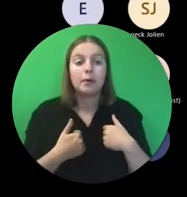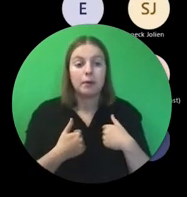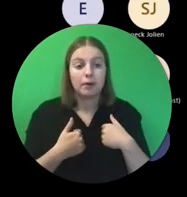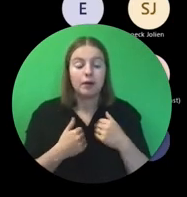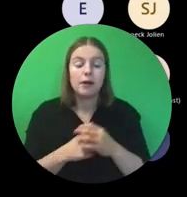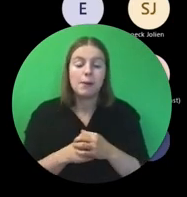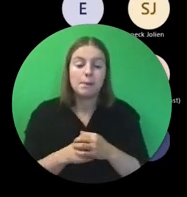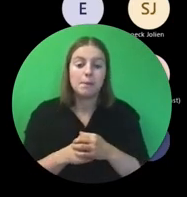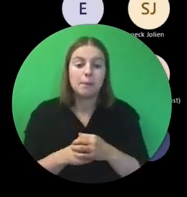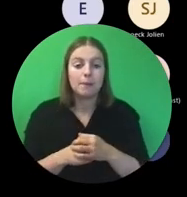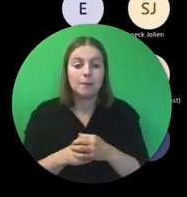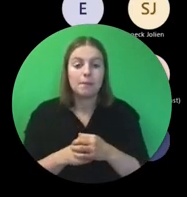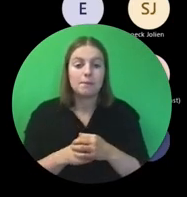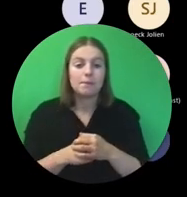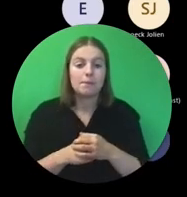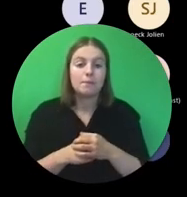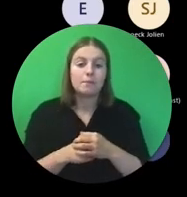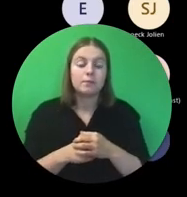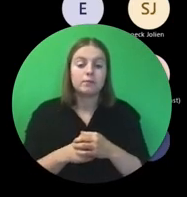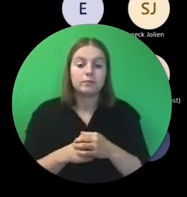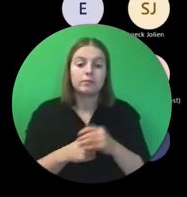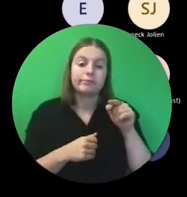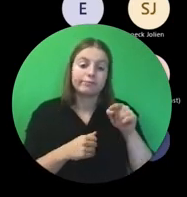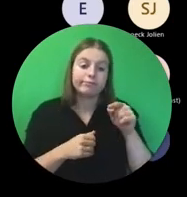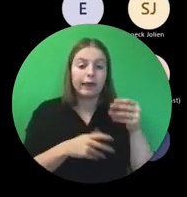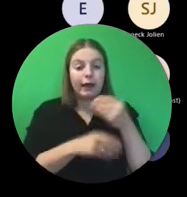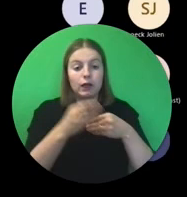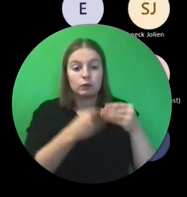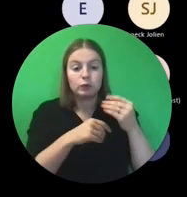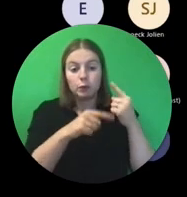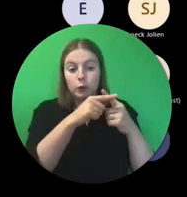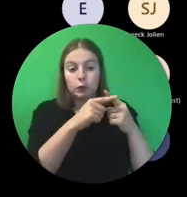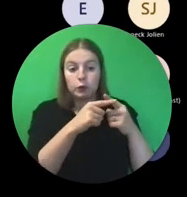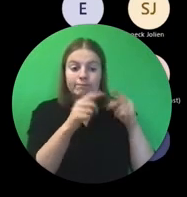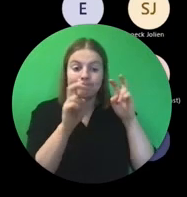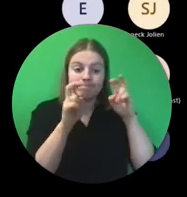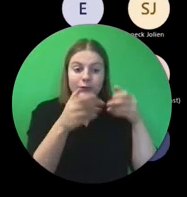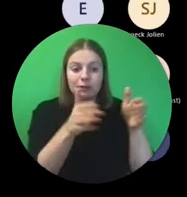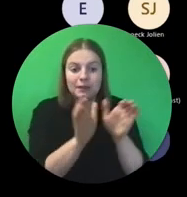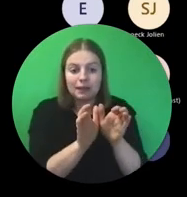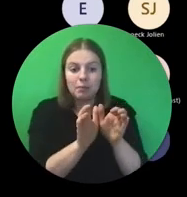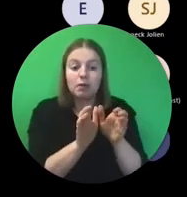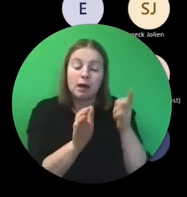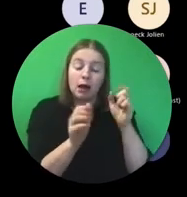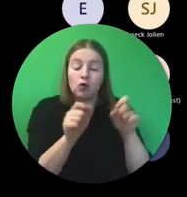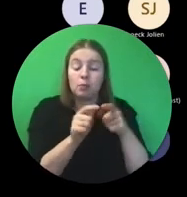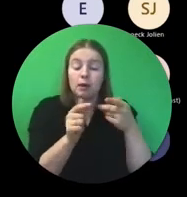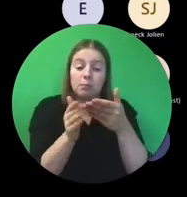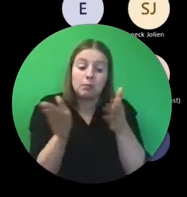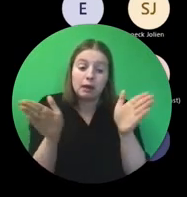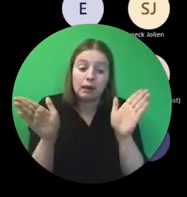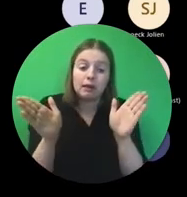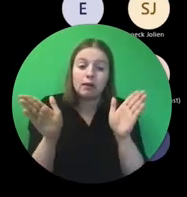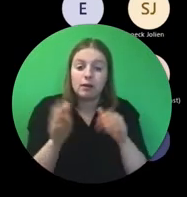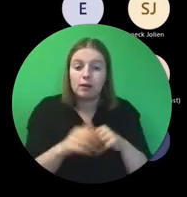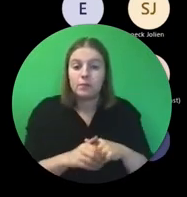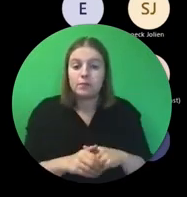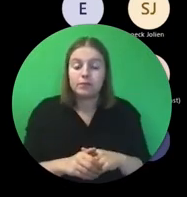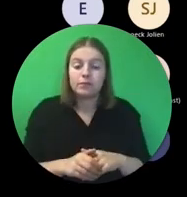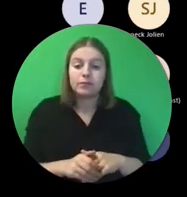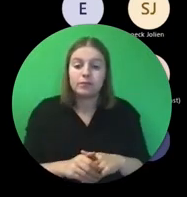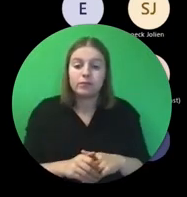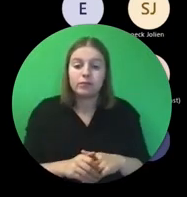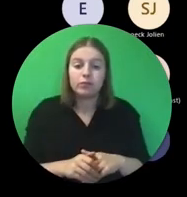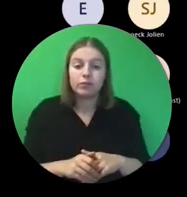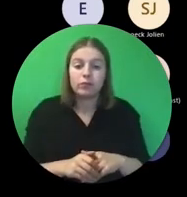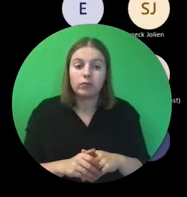de Erasmus Plus gemeenschap. Maar je kan dat ook wat ruimer plaatsen. Hoe slaag je erin om